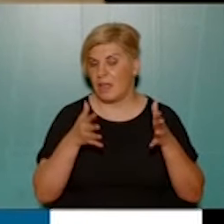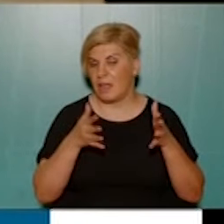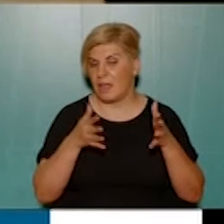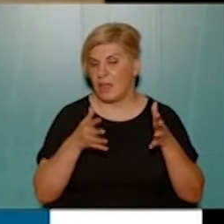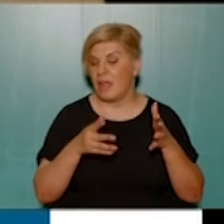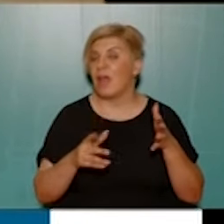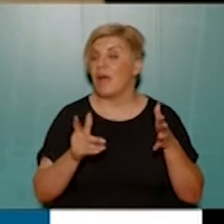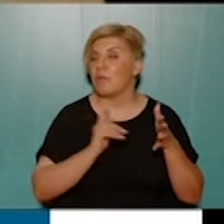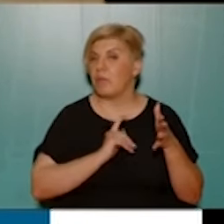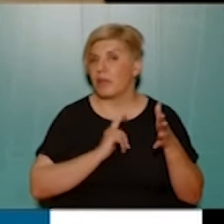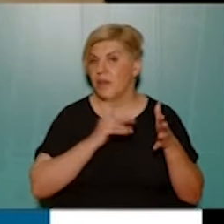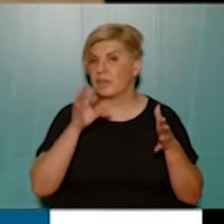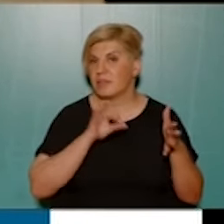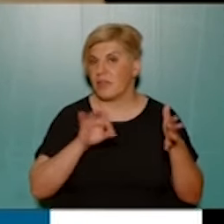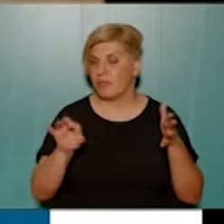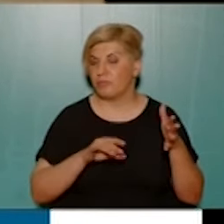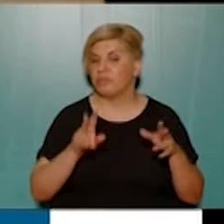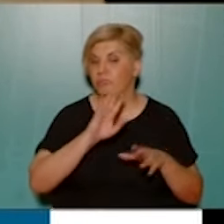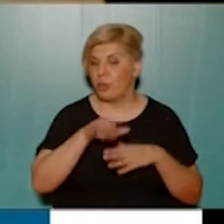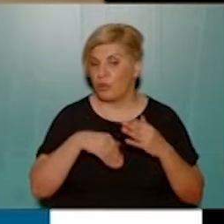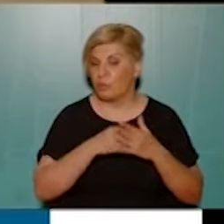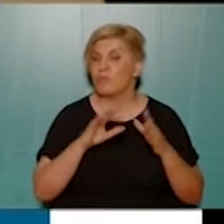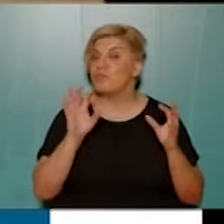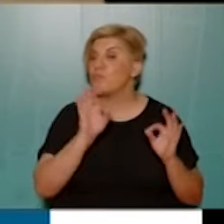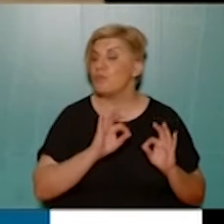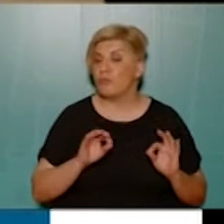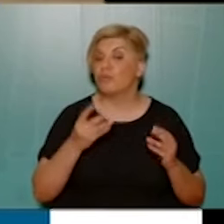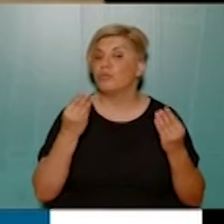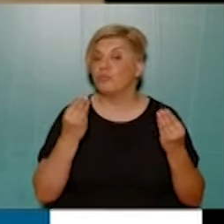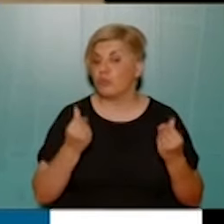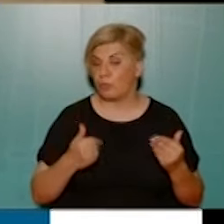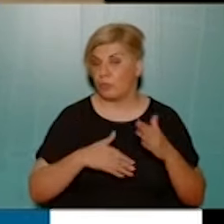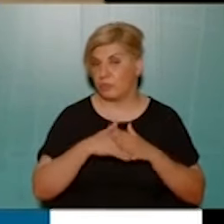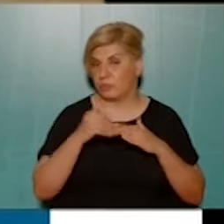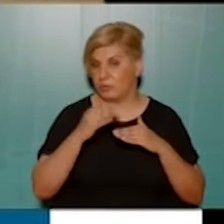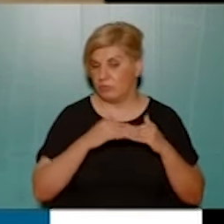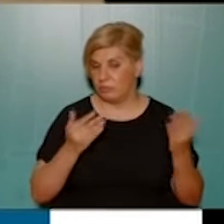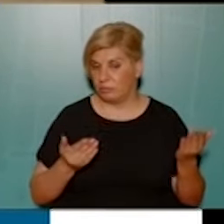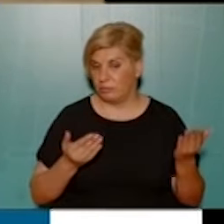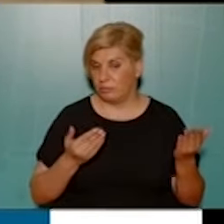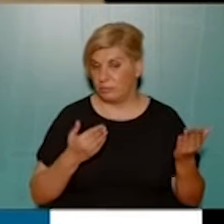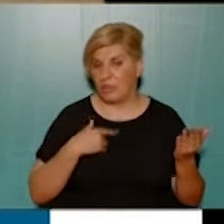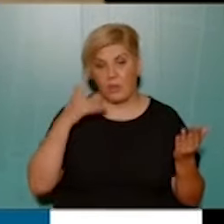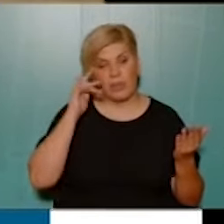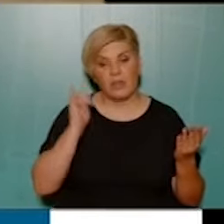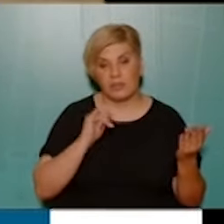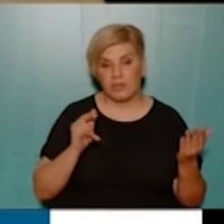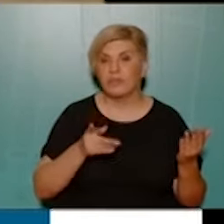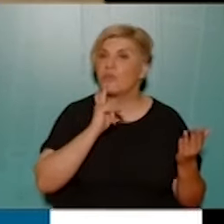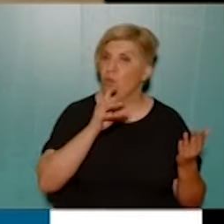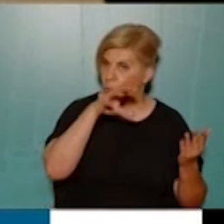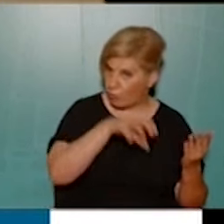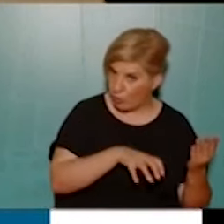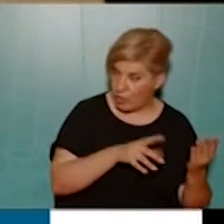απομένει ακόμα ένα σχεδιασμός ολοκληρωμένος, δηλαδή και το πού θα χτιστούν ακριβώς, που εγώ προσωπικά δεν το κατάλαβα, αν θα χτιστούν στον ίδιο